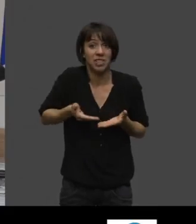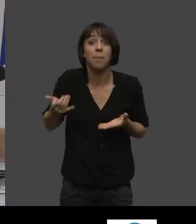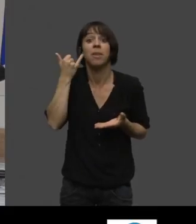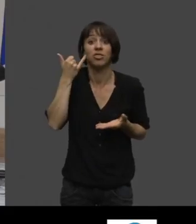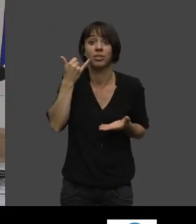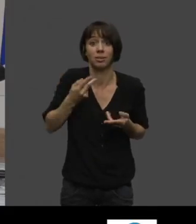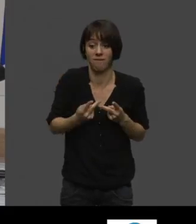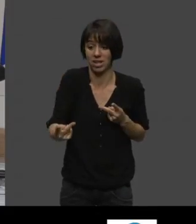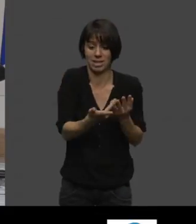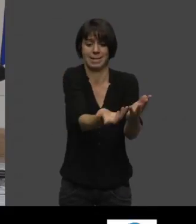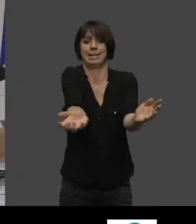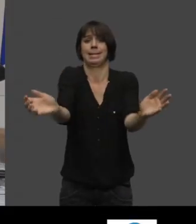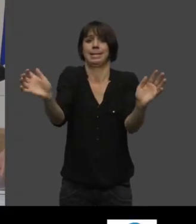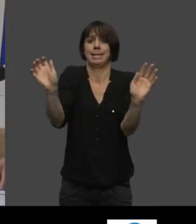savants.